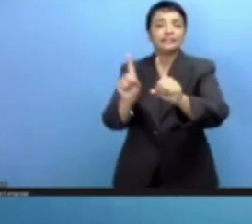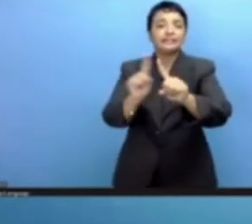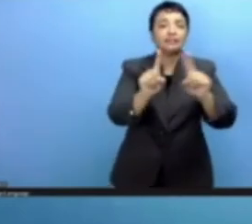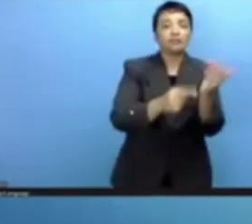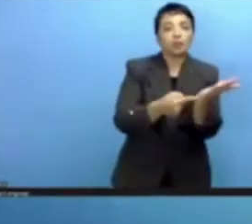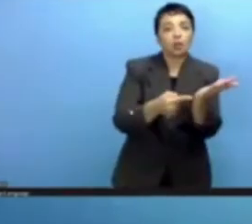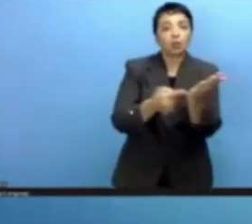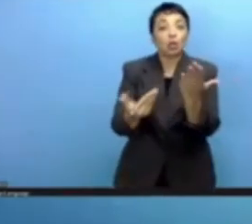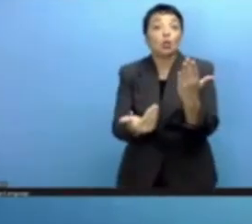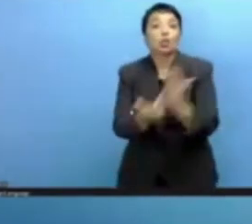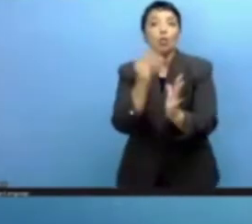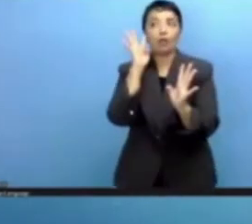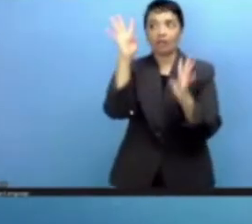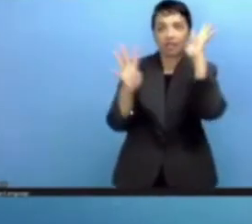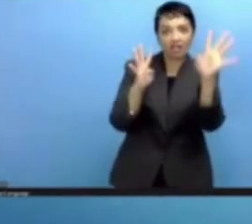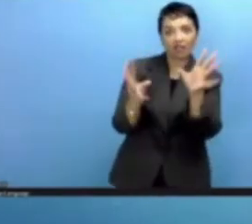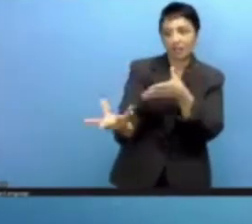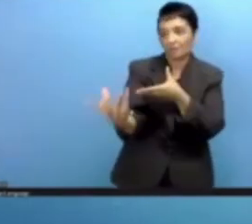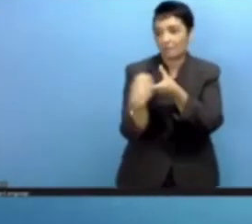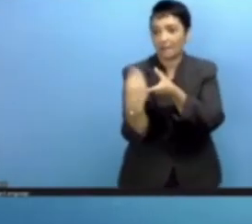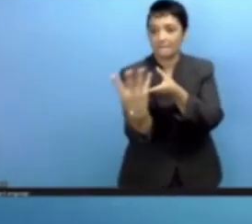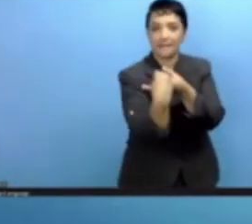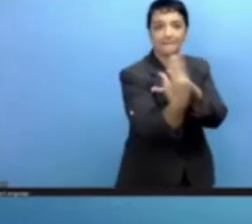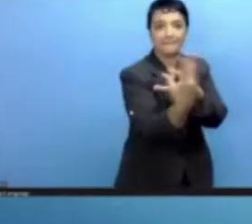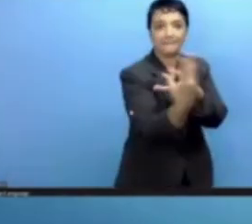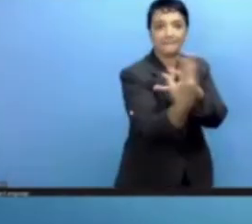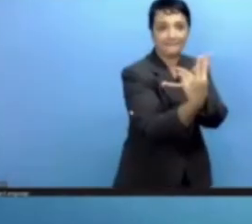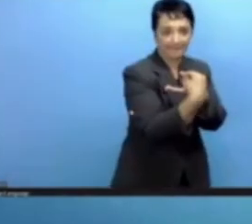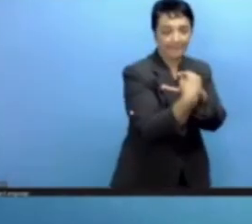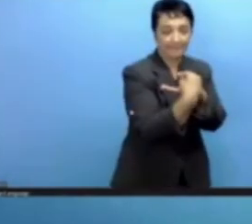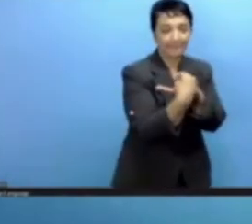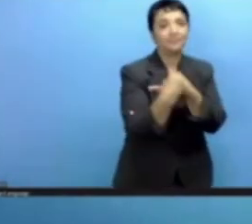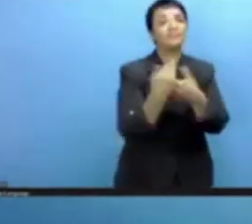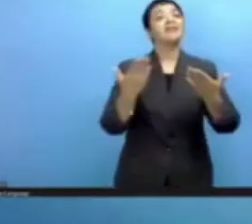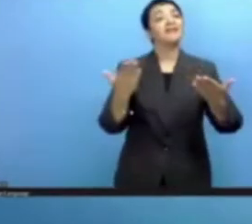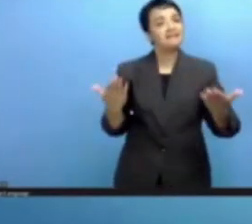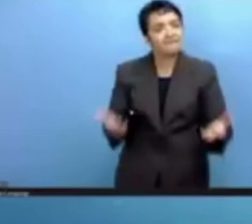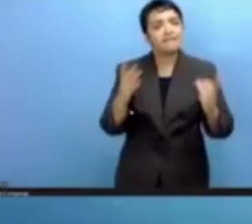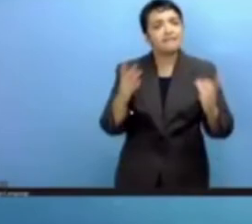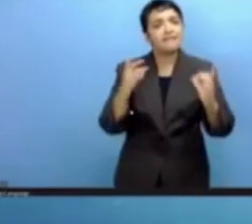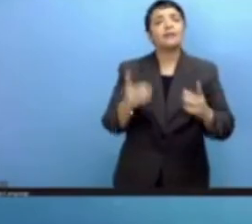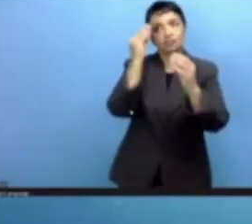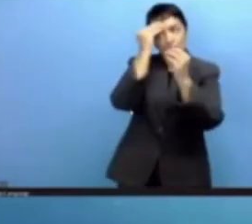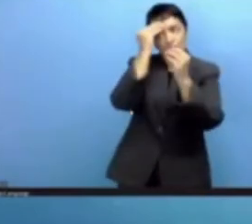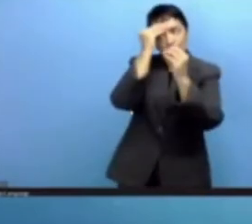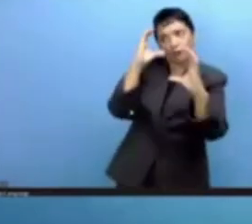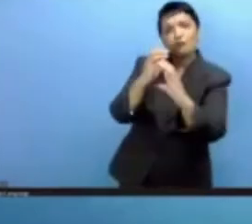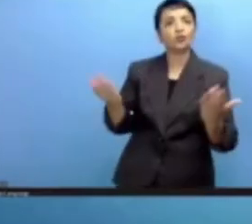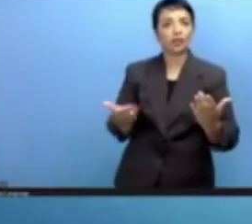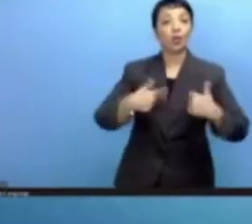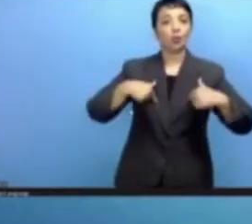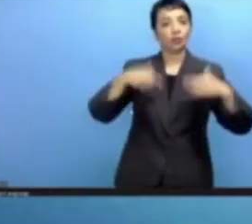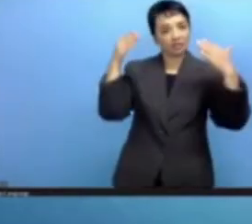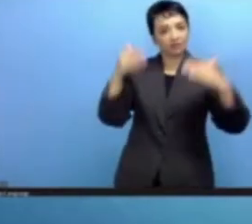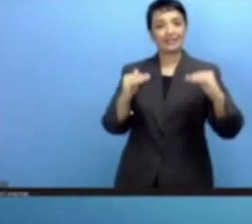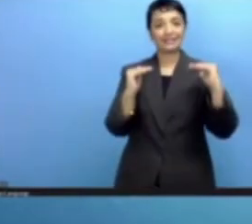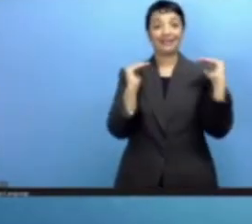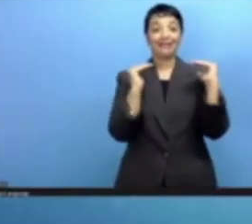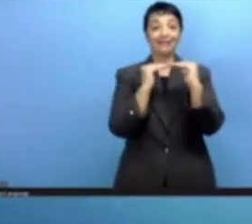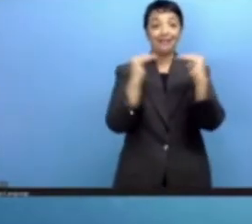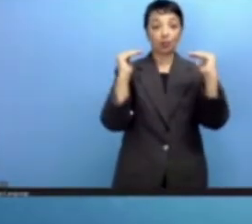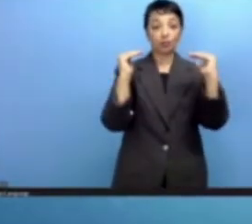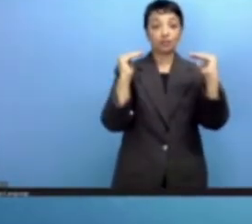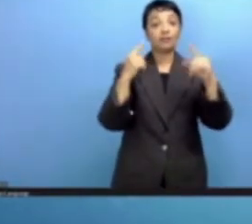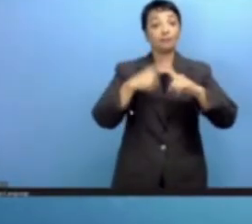التكنولوجيات المبتكرة البازغة لأجل ذلك يجب أن نركز على بناء الثقة والإنصاف